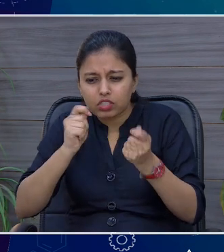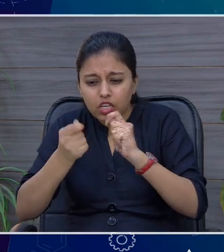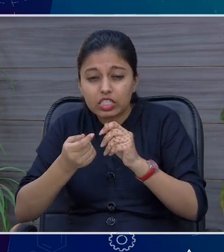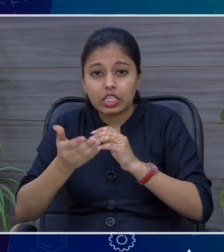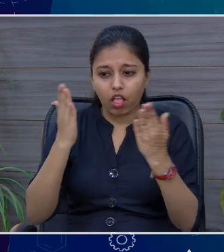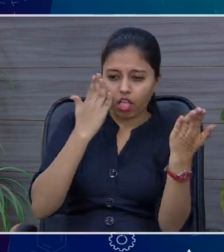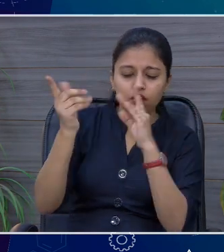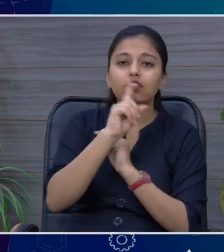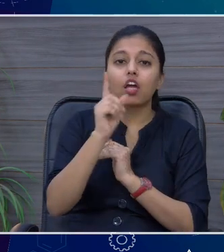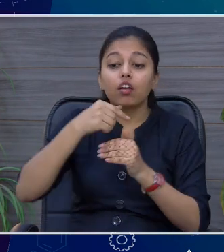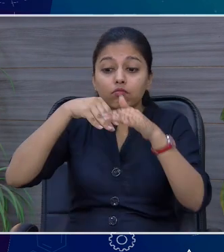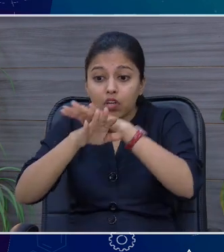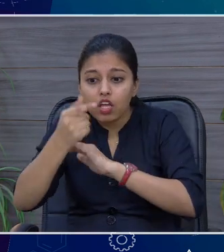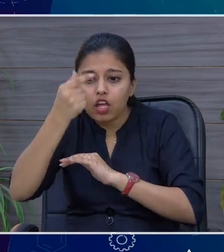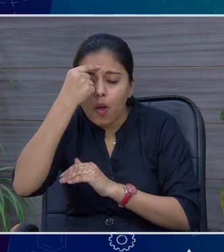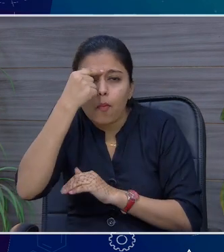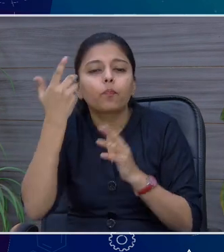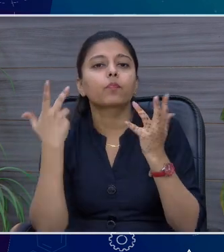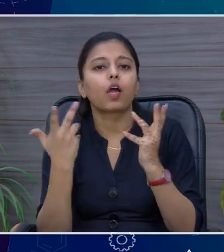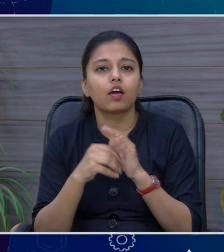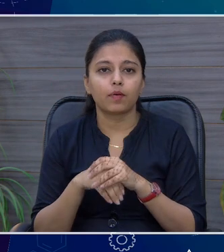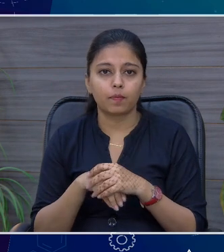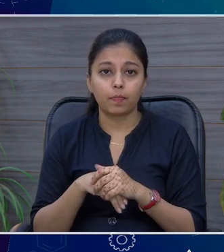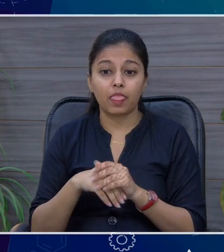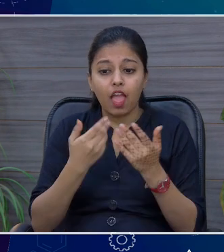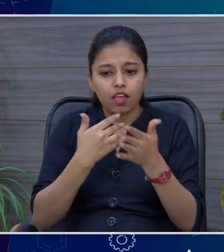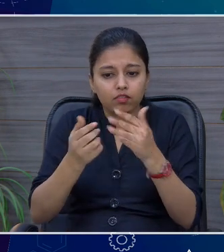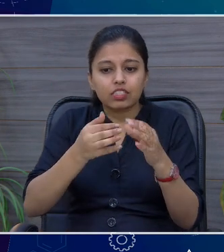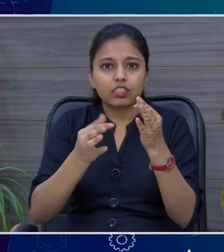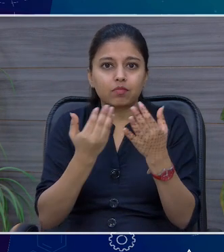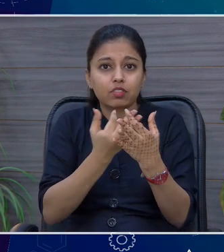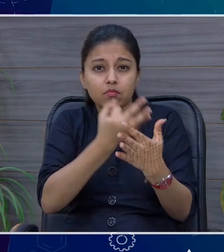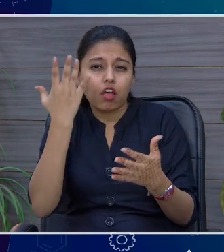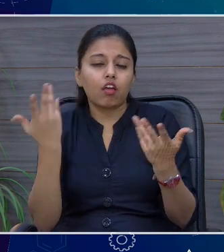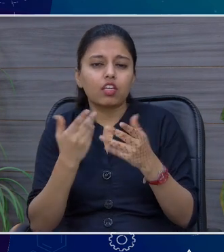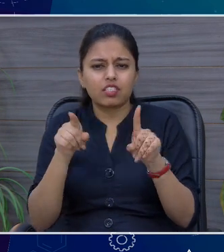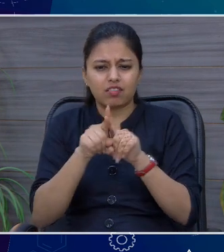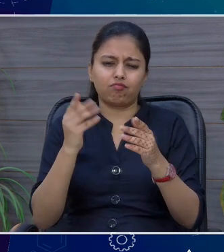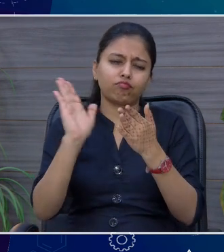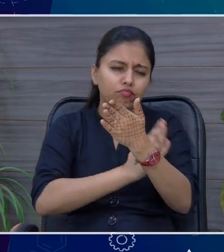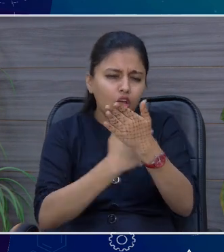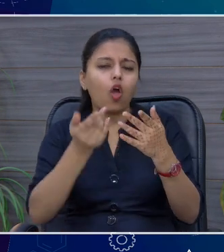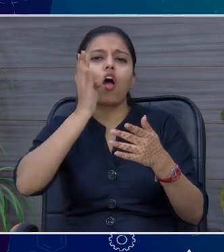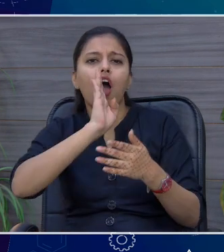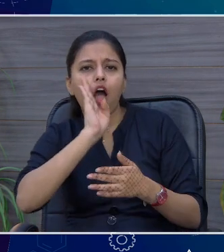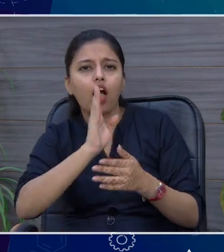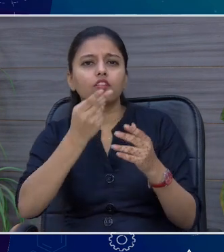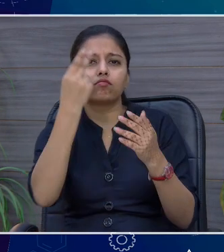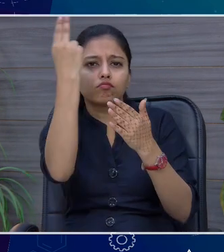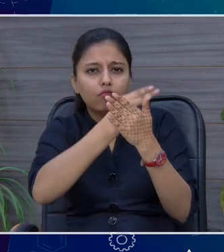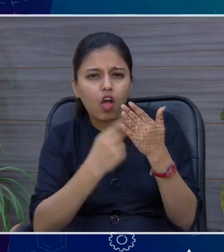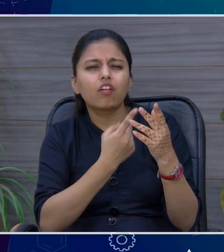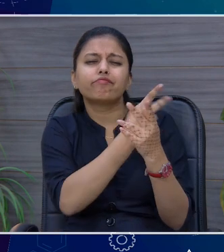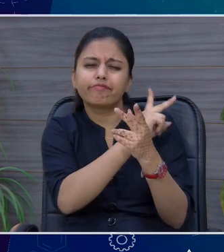उनको देखे प्रॉब्लम किया रही है और जिस चीज में वो लोग अच्छे हैं, for example, if they are good in poetry, singing, arts, drawing,